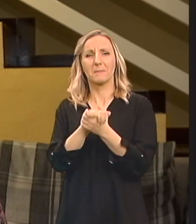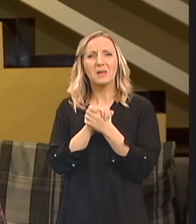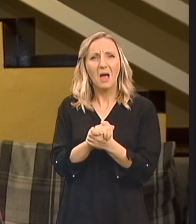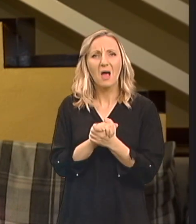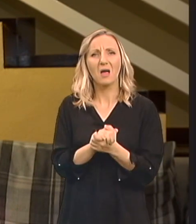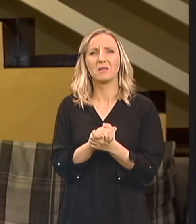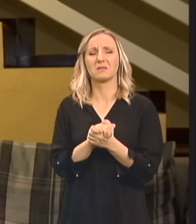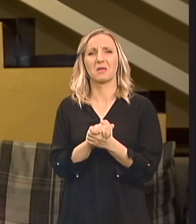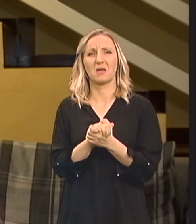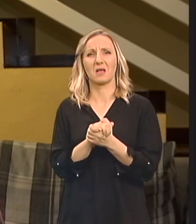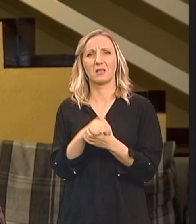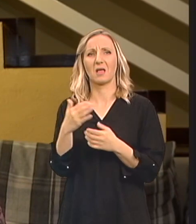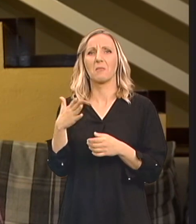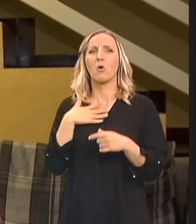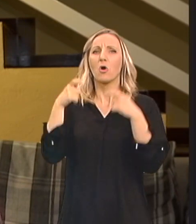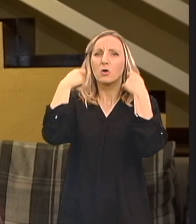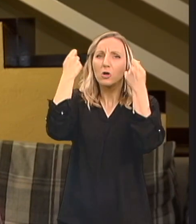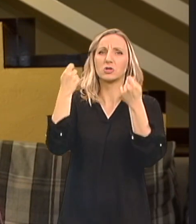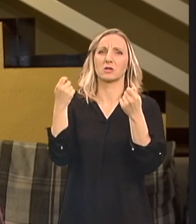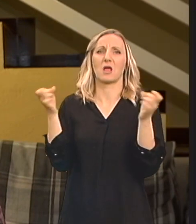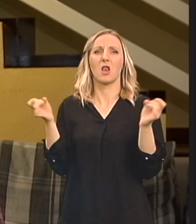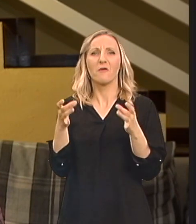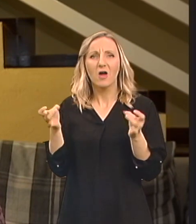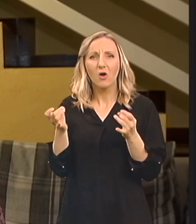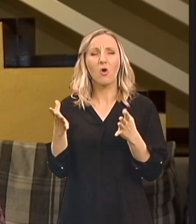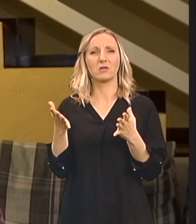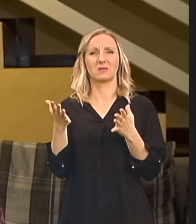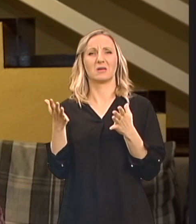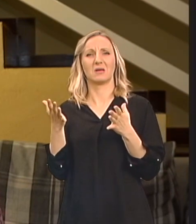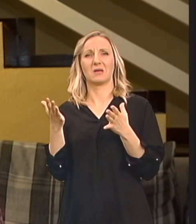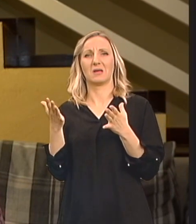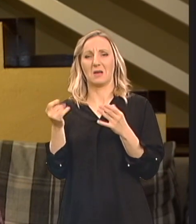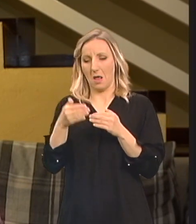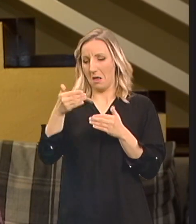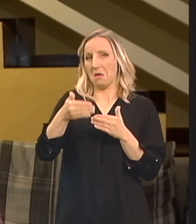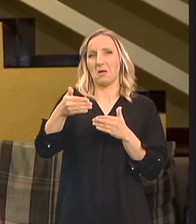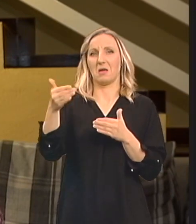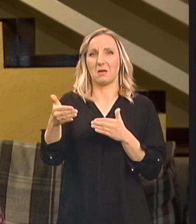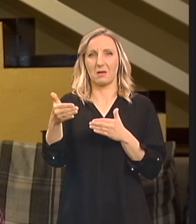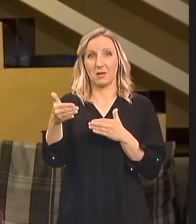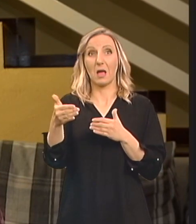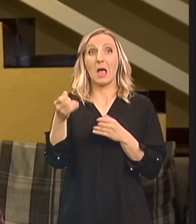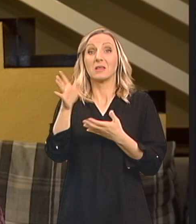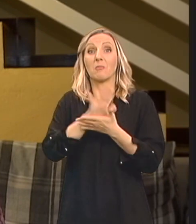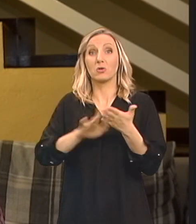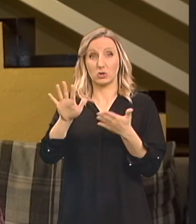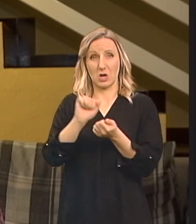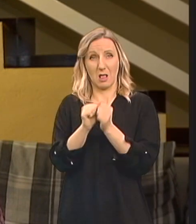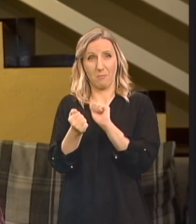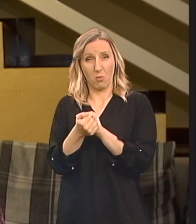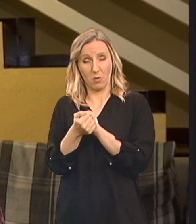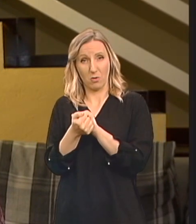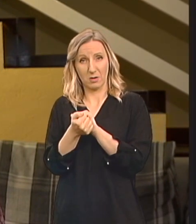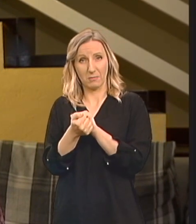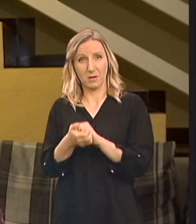Tu nagdje je bio i moj rođendan Nova godina Kad je počelo Kad je počelo stvar Ta kompletna njina borba I